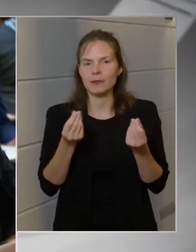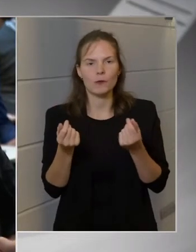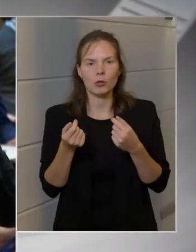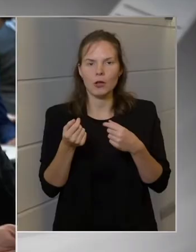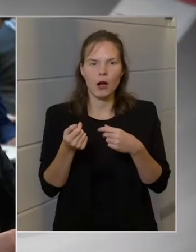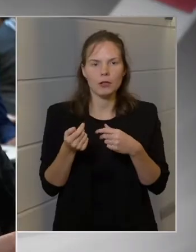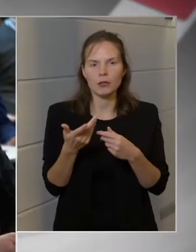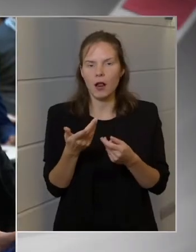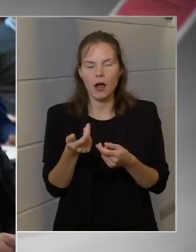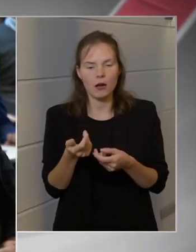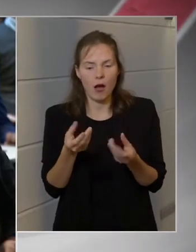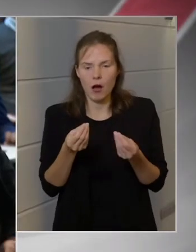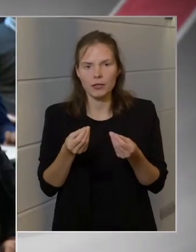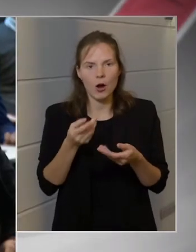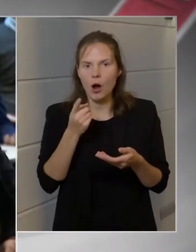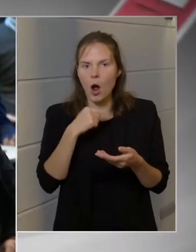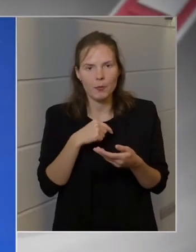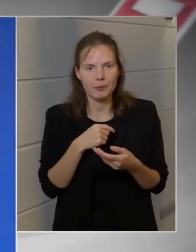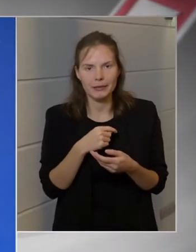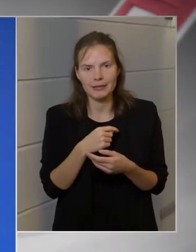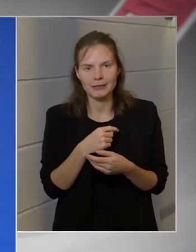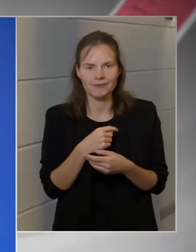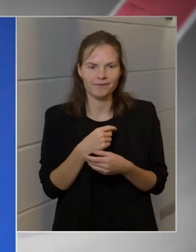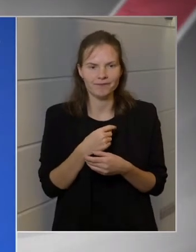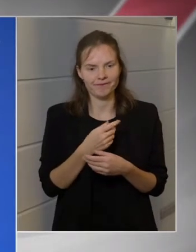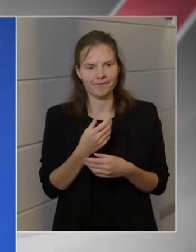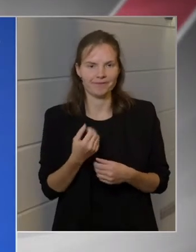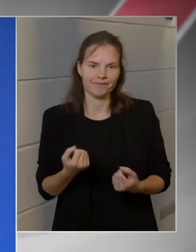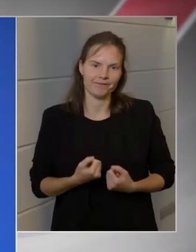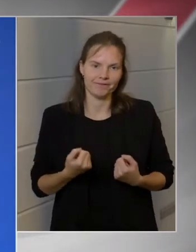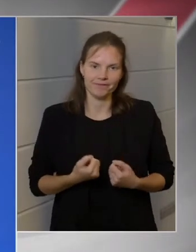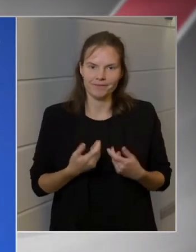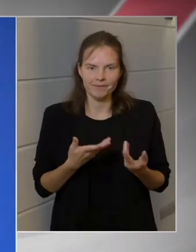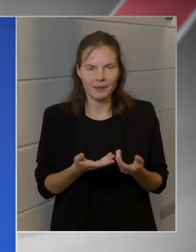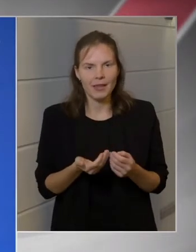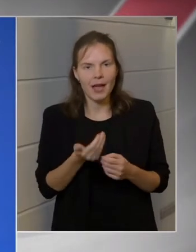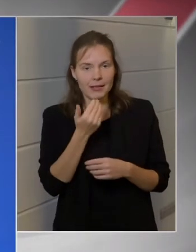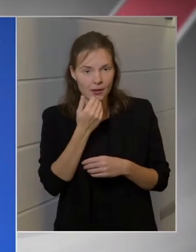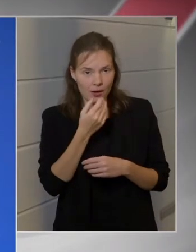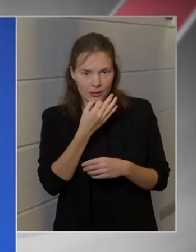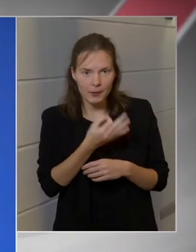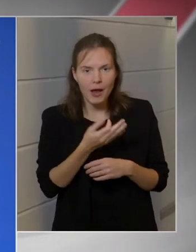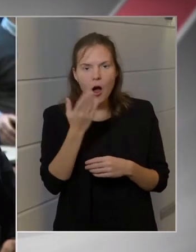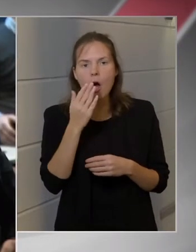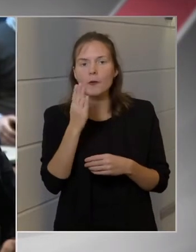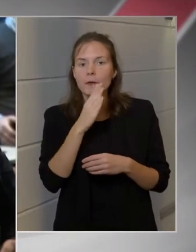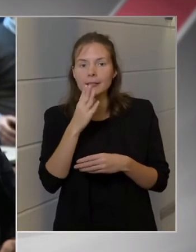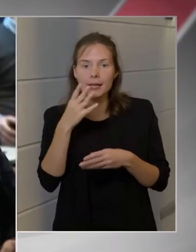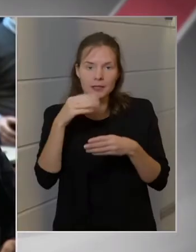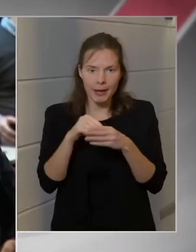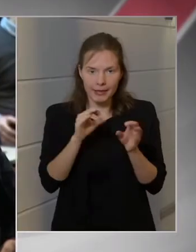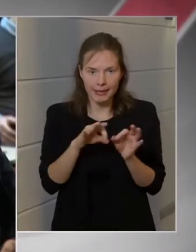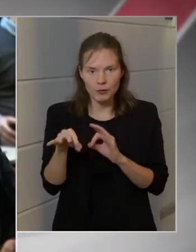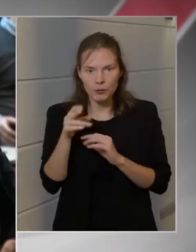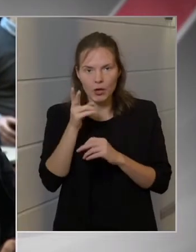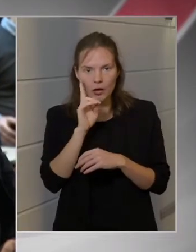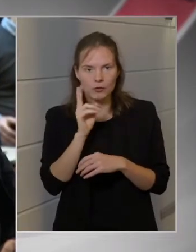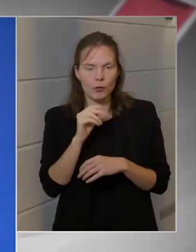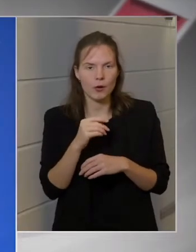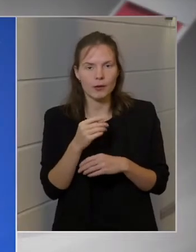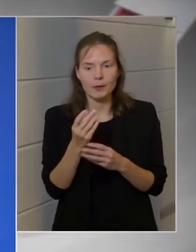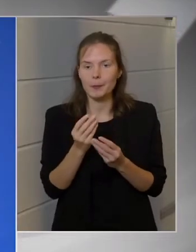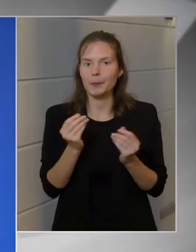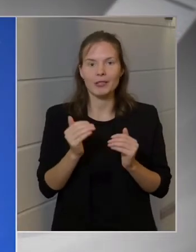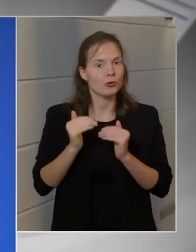megmosolyogtak a baloldalon is, és akkor ezt akartam kérdezni, hogyha ez a Fideszben készít, van sokkal minőségibb lett